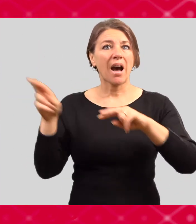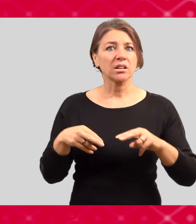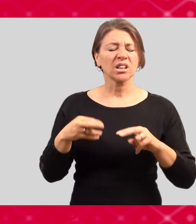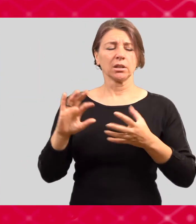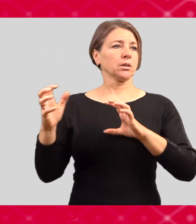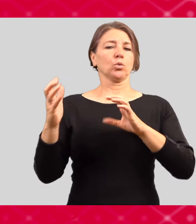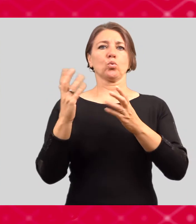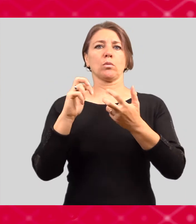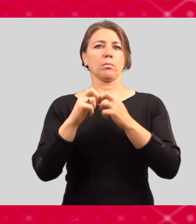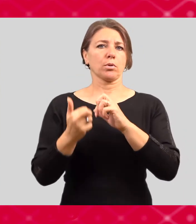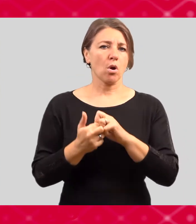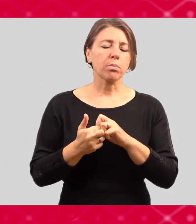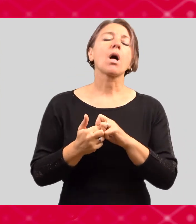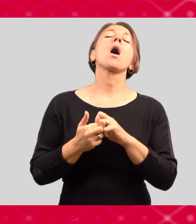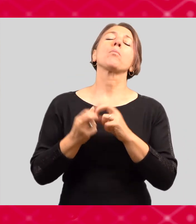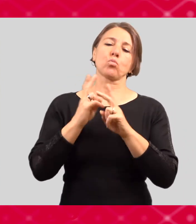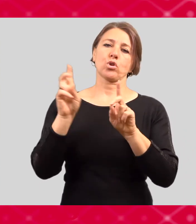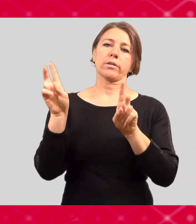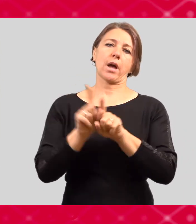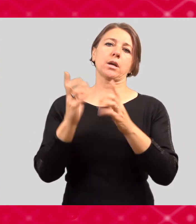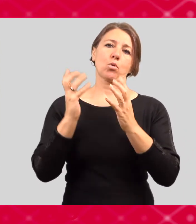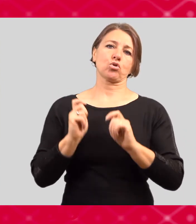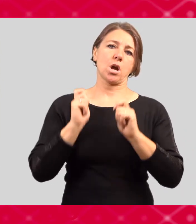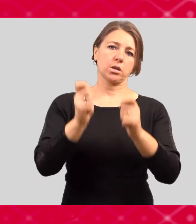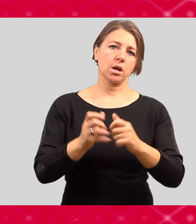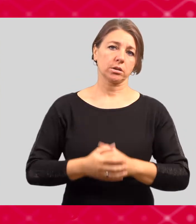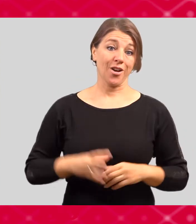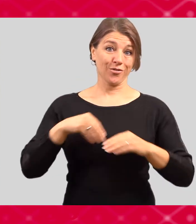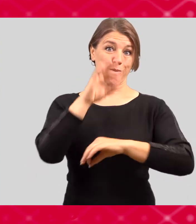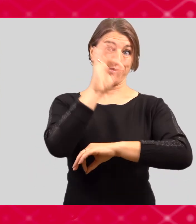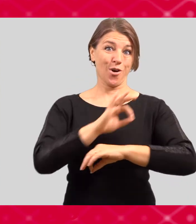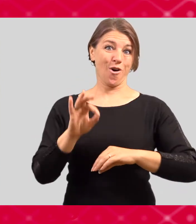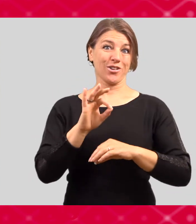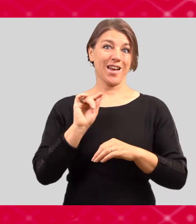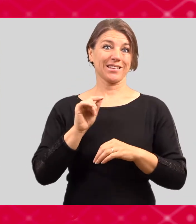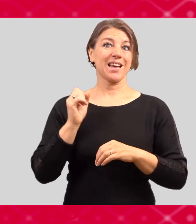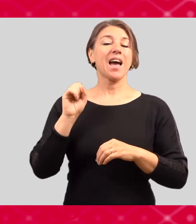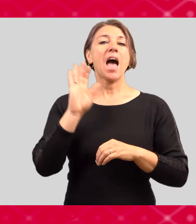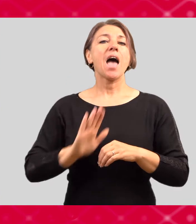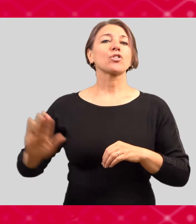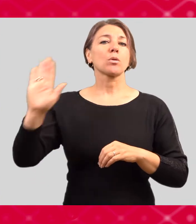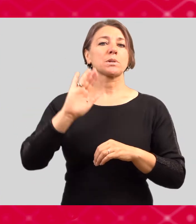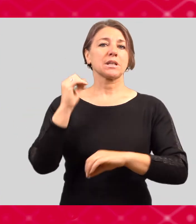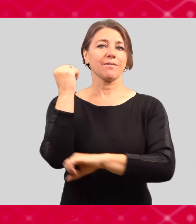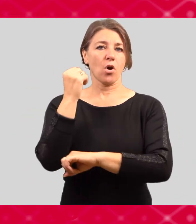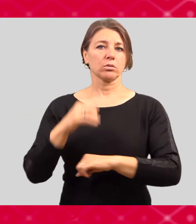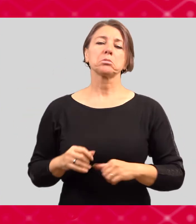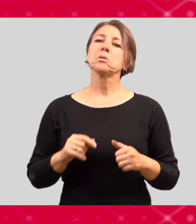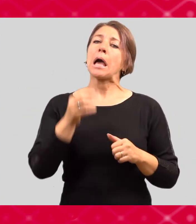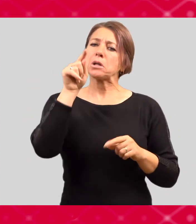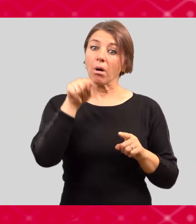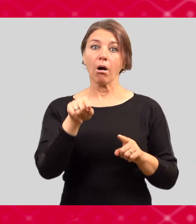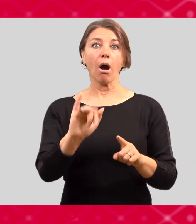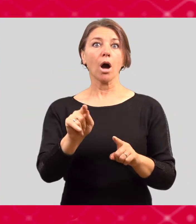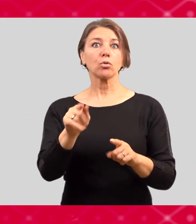násobit už to původní znevýhodnění. Takže pokud máte pocit, že jste v některé této